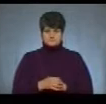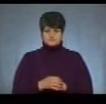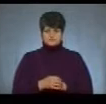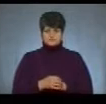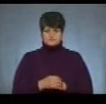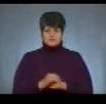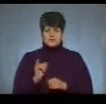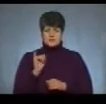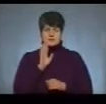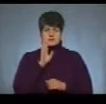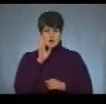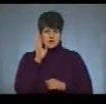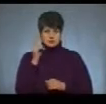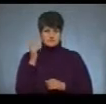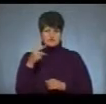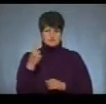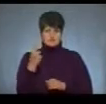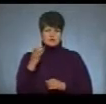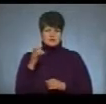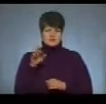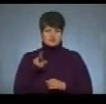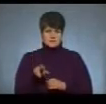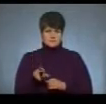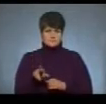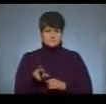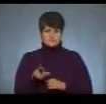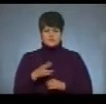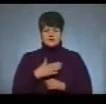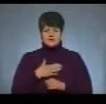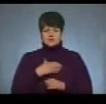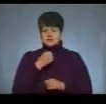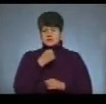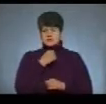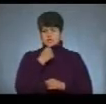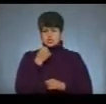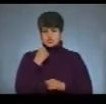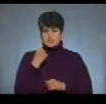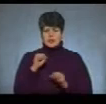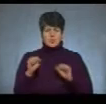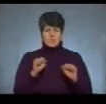І зранку 21 січня наш старшина, командир,